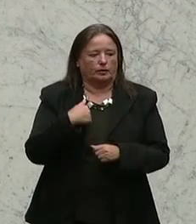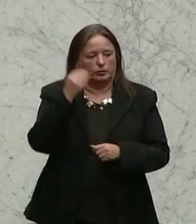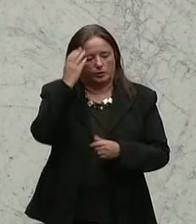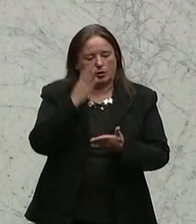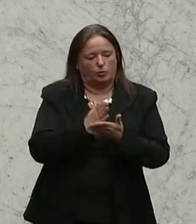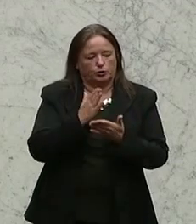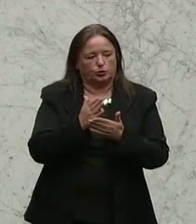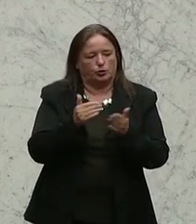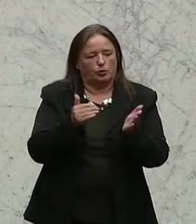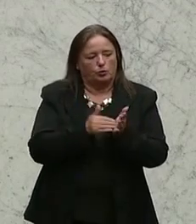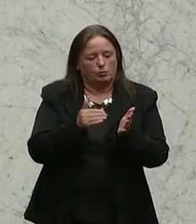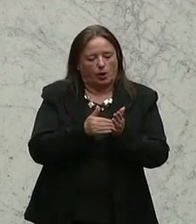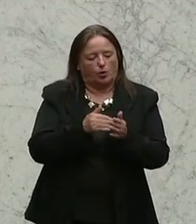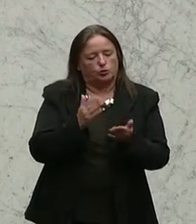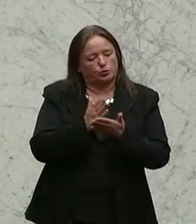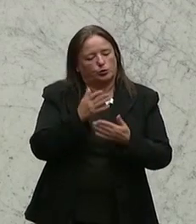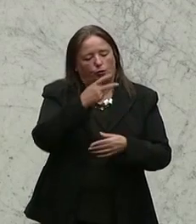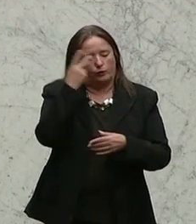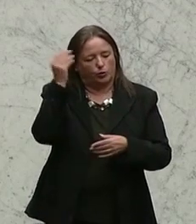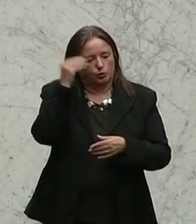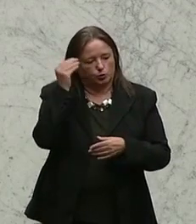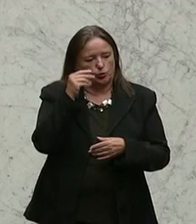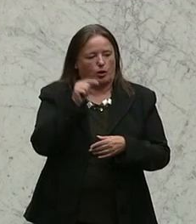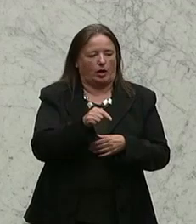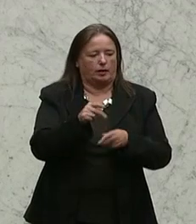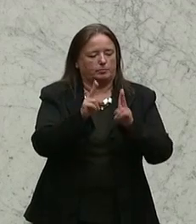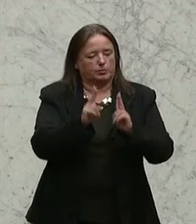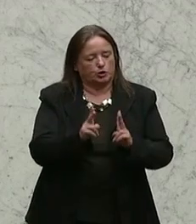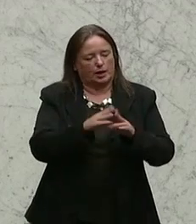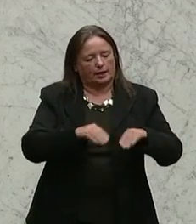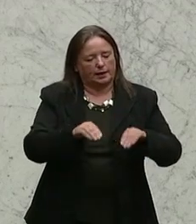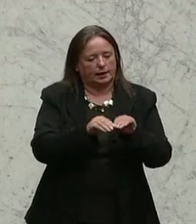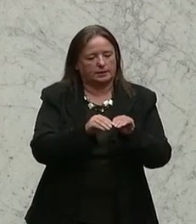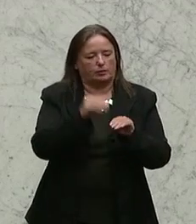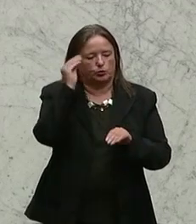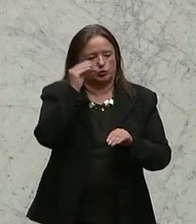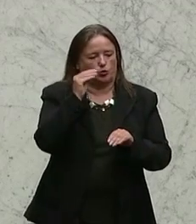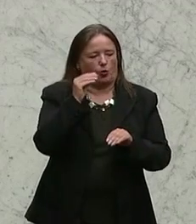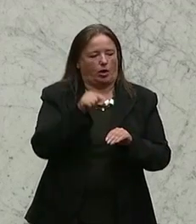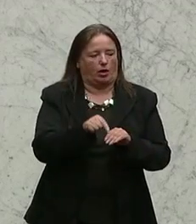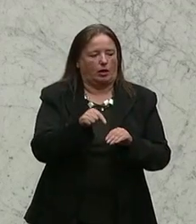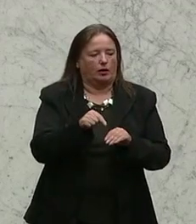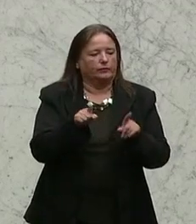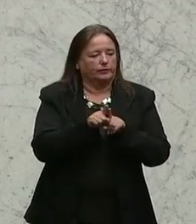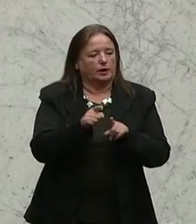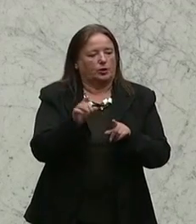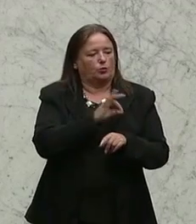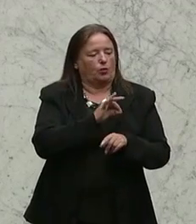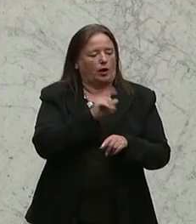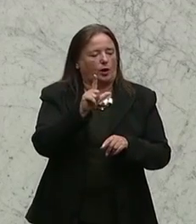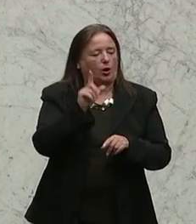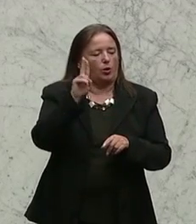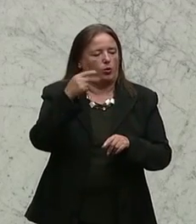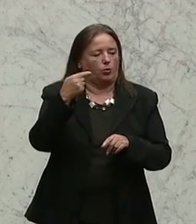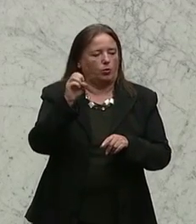dass wir einen erhöhten Handlungsbedarf in der Erfolgsschule, die ja schon eine bestehende Gesamtschule oder gemeinsame Schule ist, haben. Der Kollege Luger hat es heute, glaube ich, schön auf den Punkt